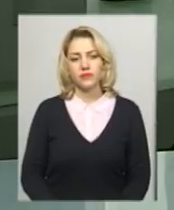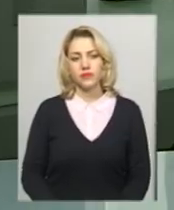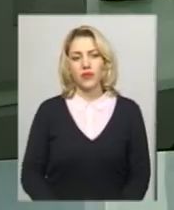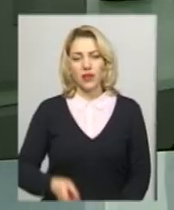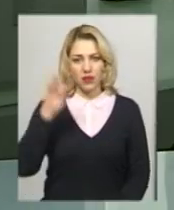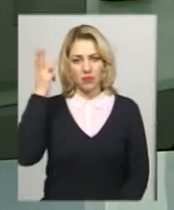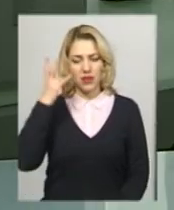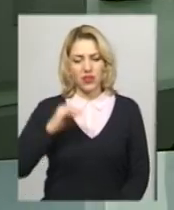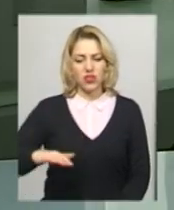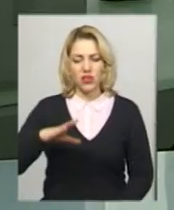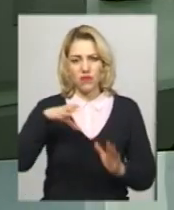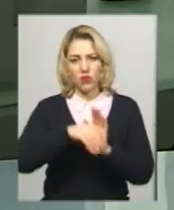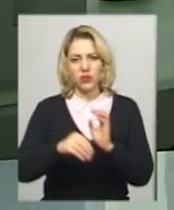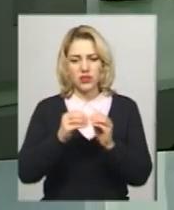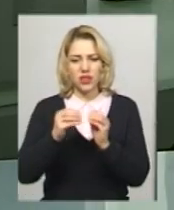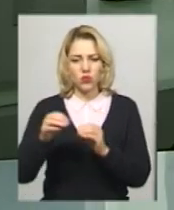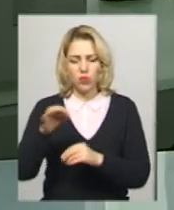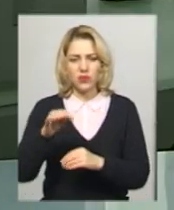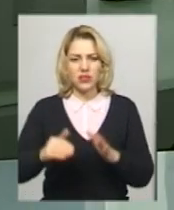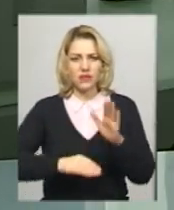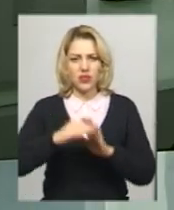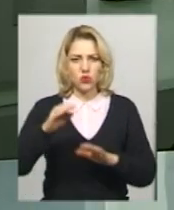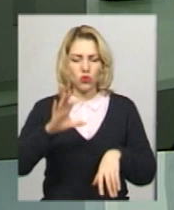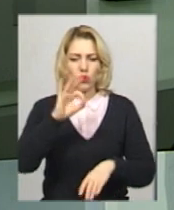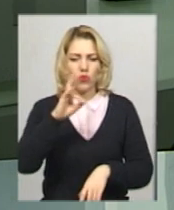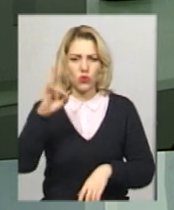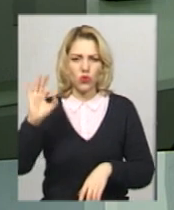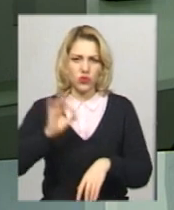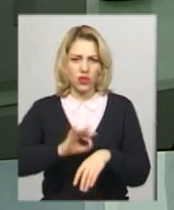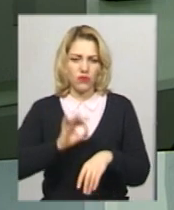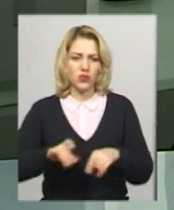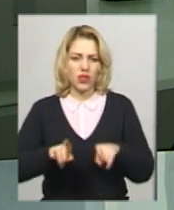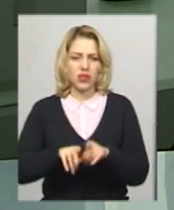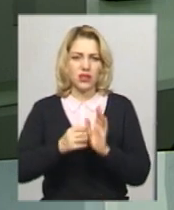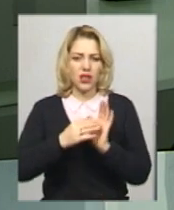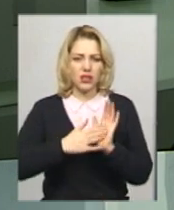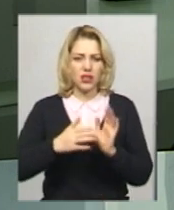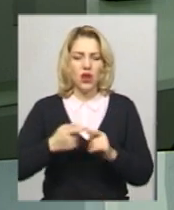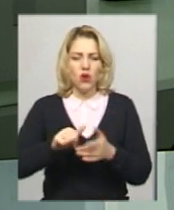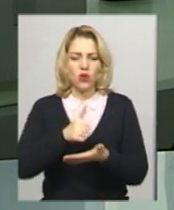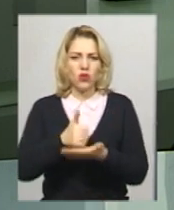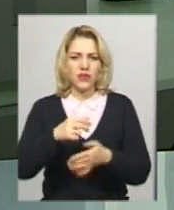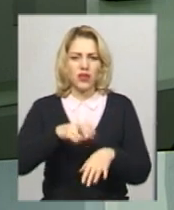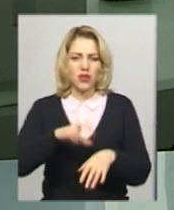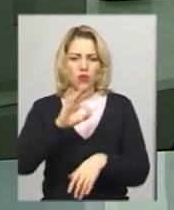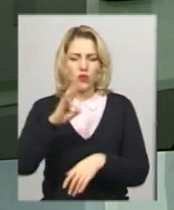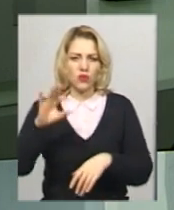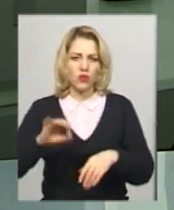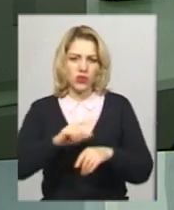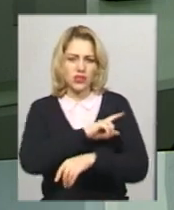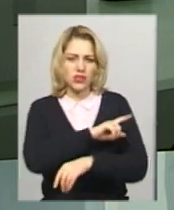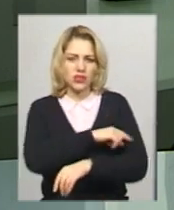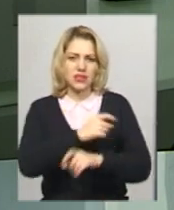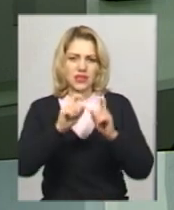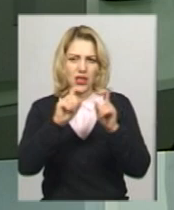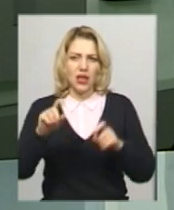Хмельниччина входить у десятку областей з високою онкозахворюваністю. Такі дані наводить головний лікар обласного онкологічного диспансеру